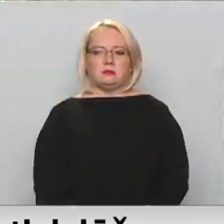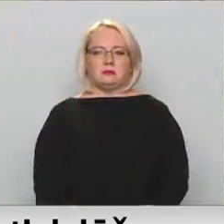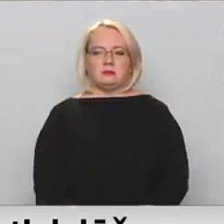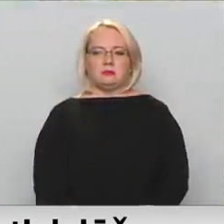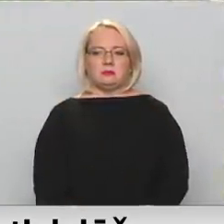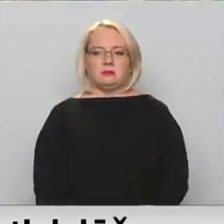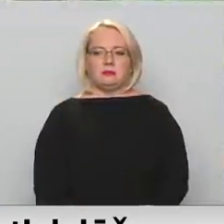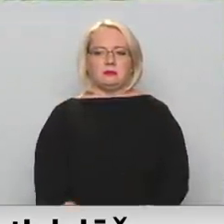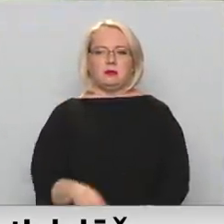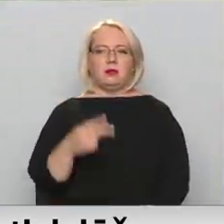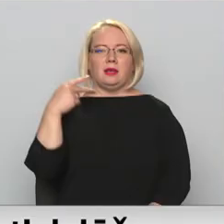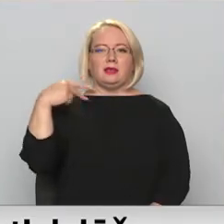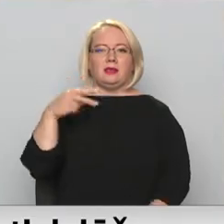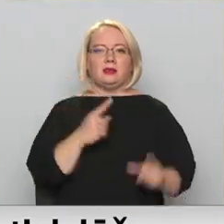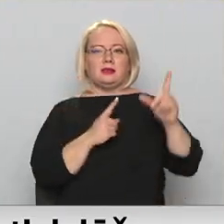Čiris izšāl.